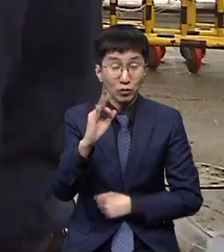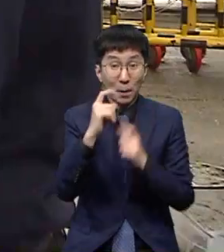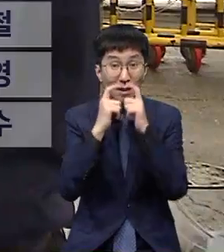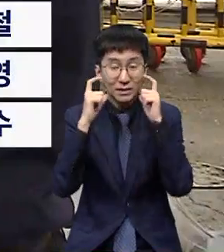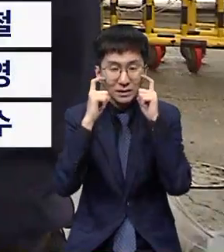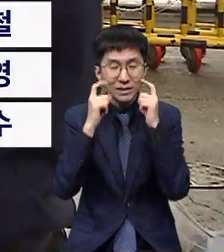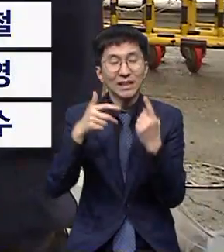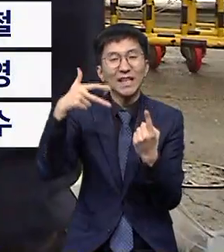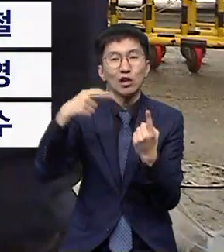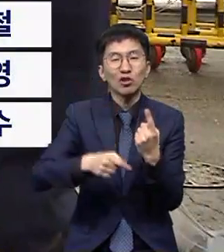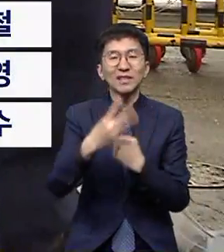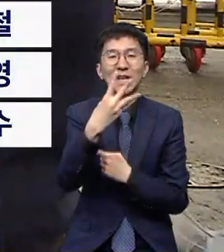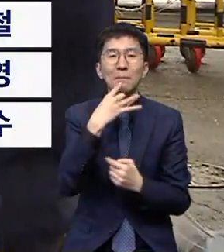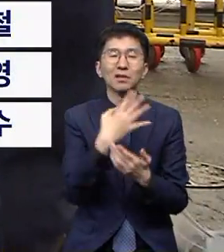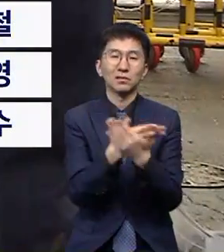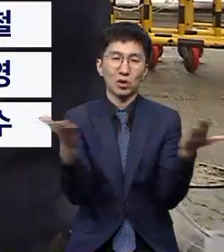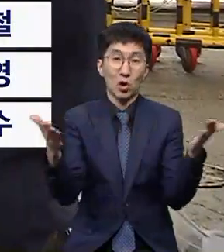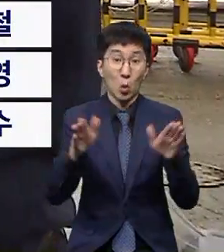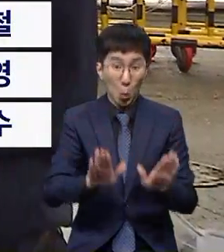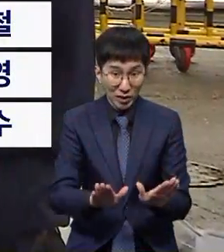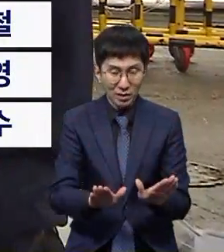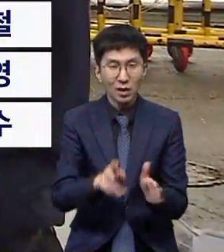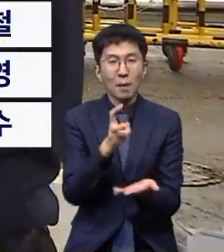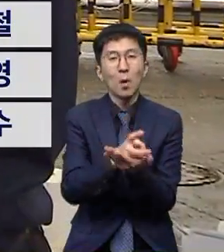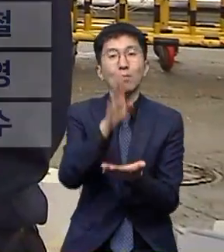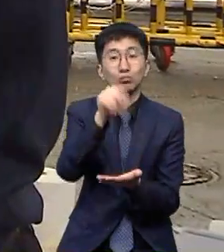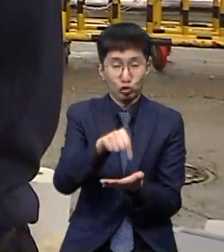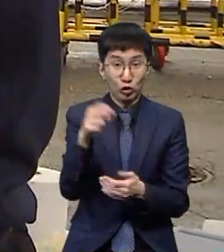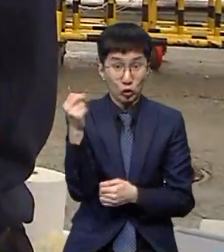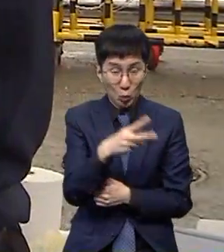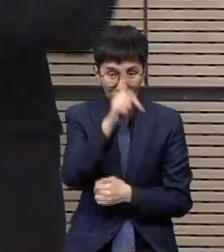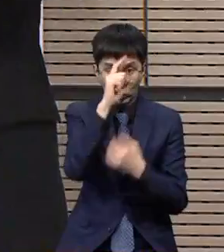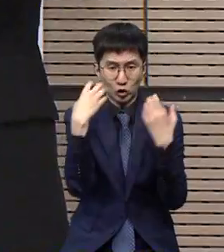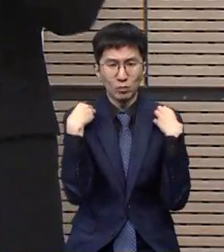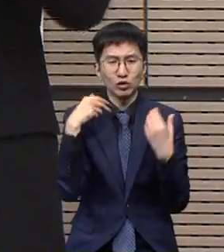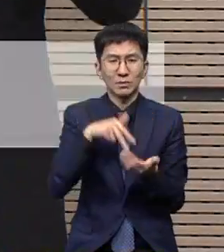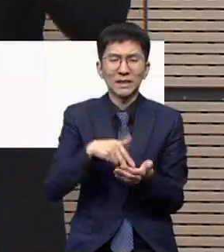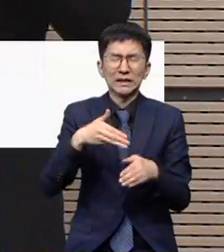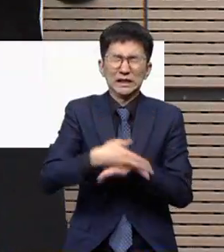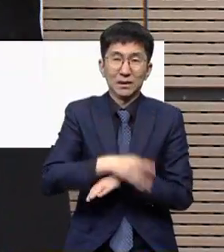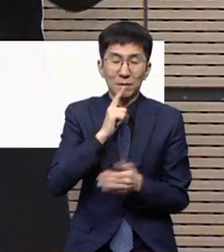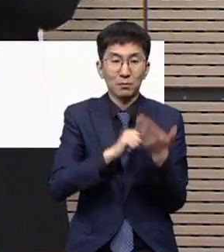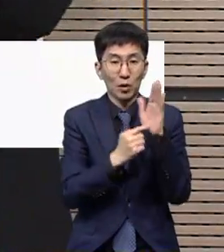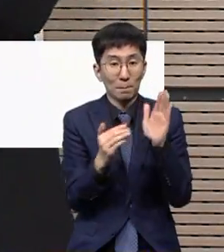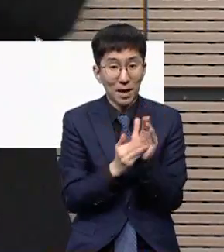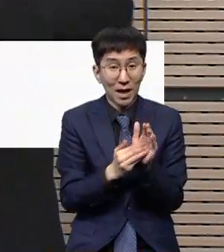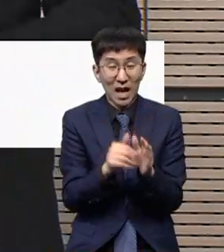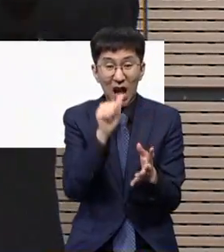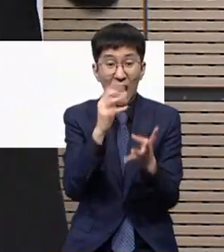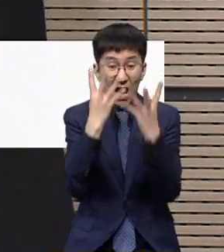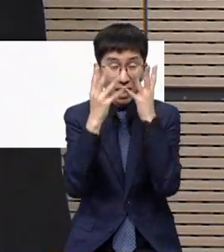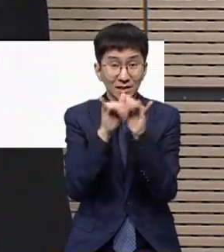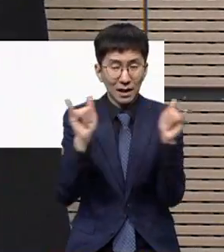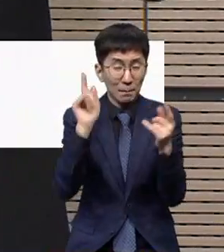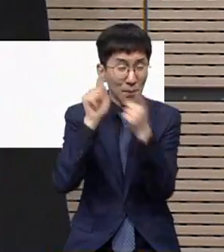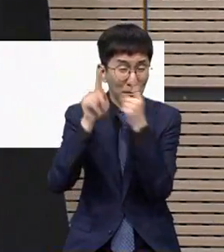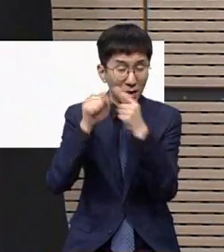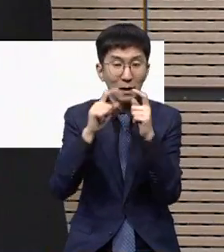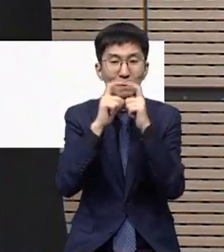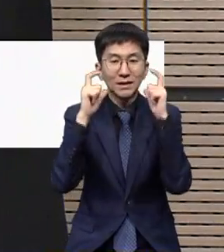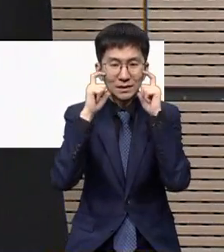법무부와 방역당국은 오늘에서야 뒷북 대책을 내놨습니다. 수용자에게 매일 한 매의